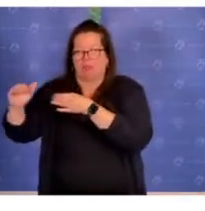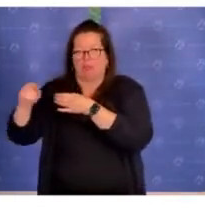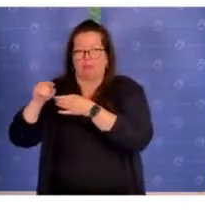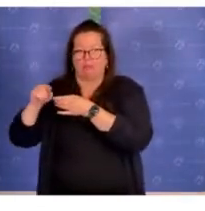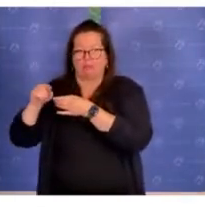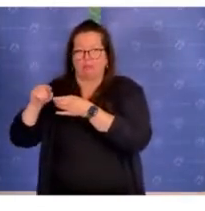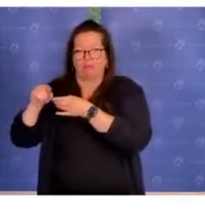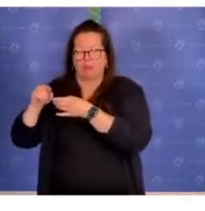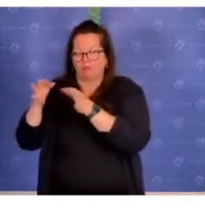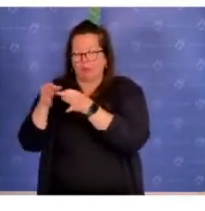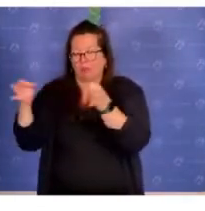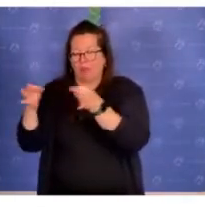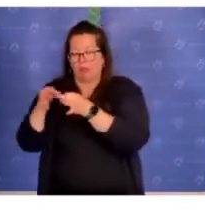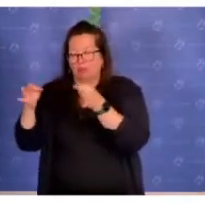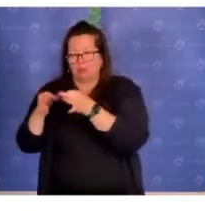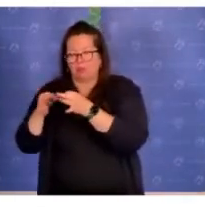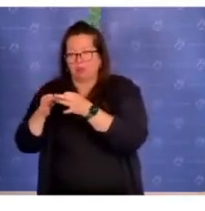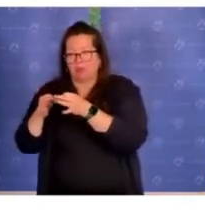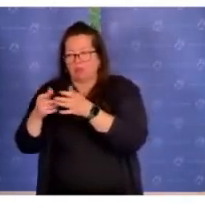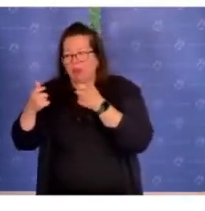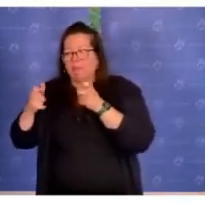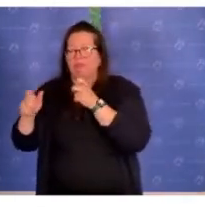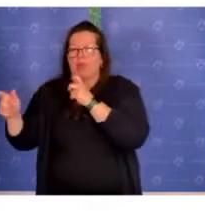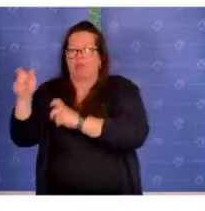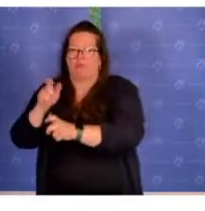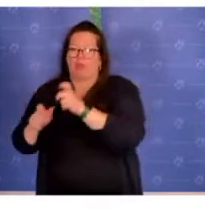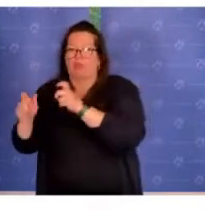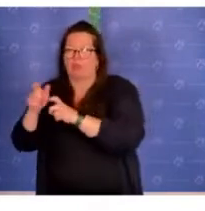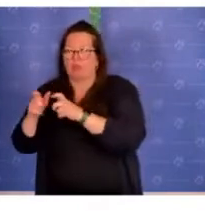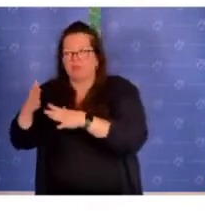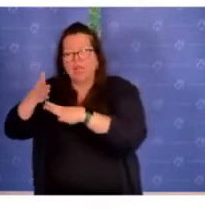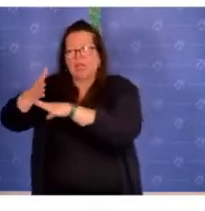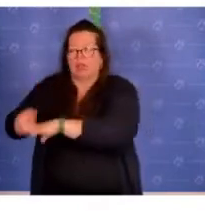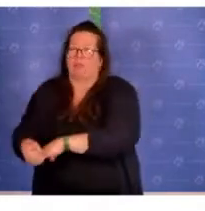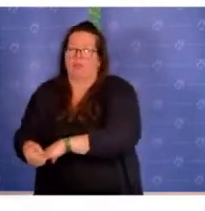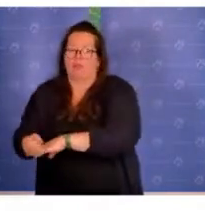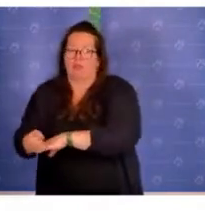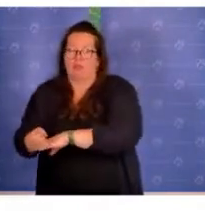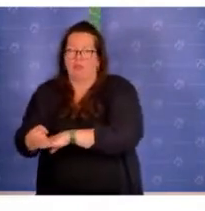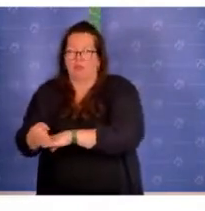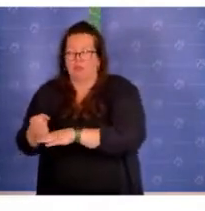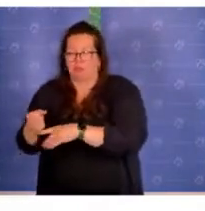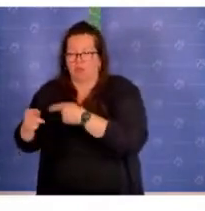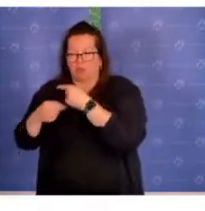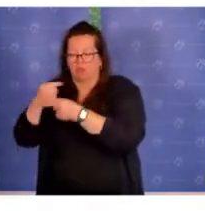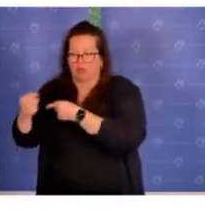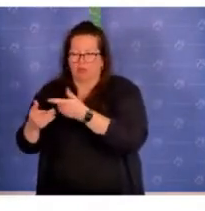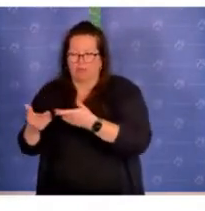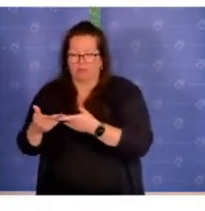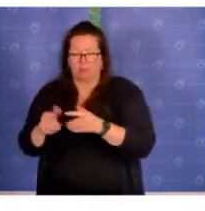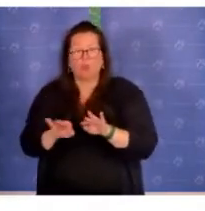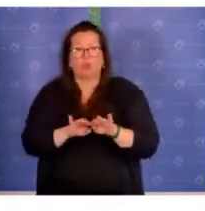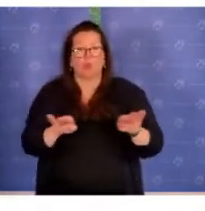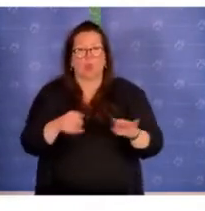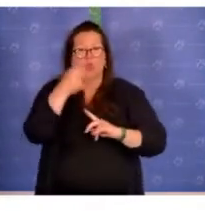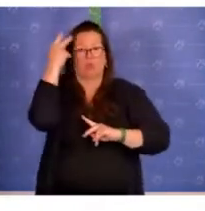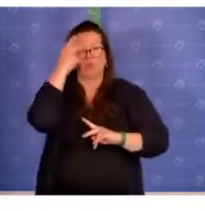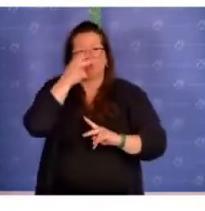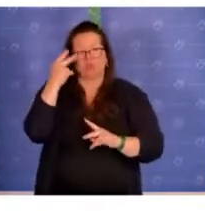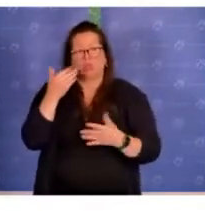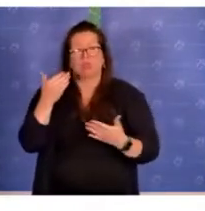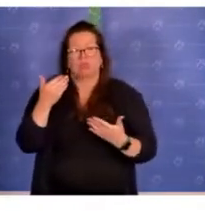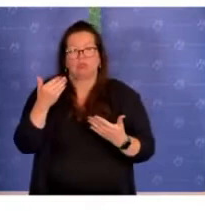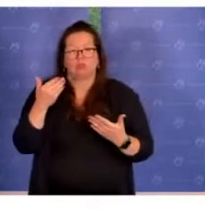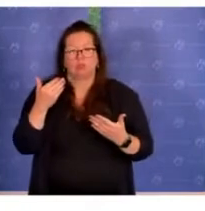entsprechende Maßnahmen, insbesondere im präventiven und intervenierenden Bereich, entwickelt. Und als Grundverständnis geht es